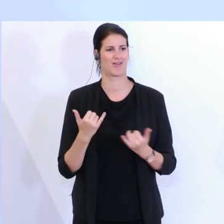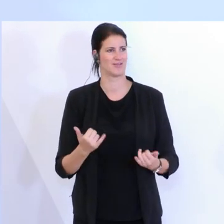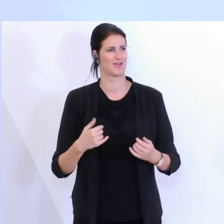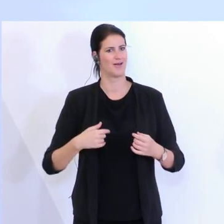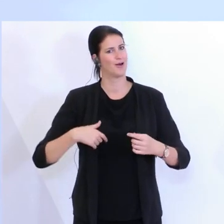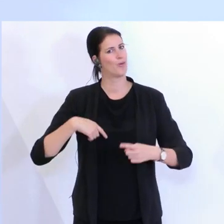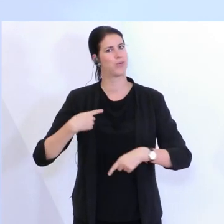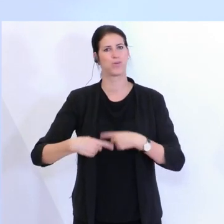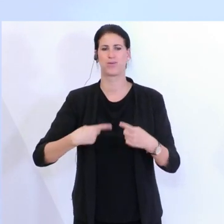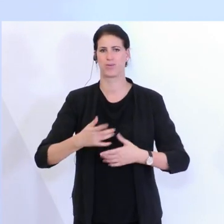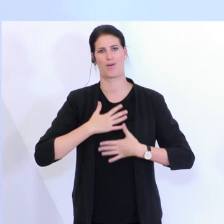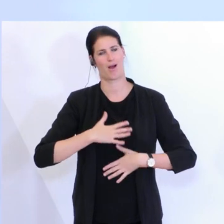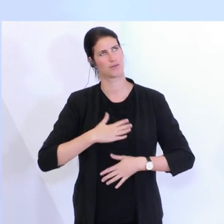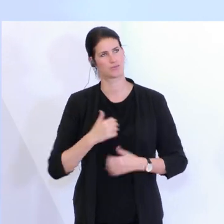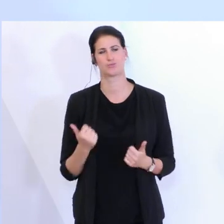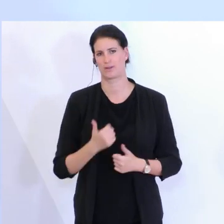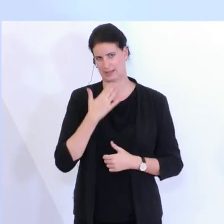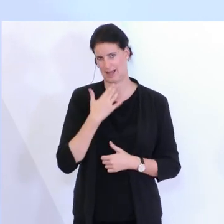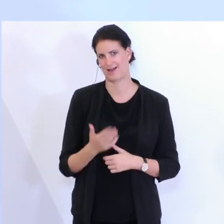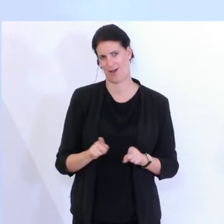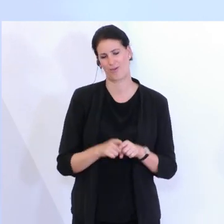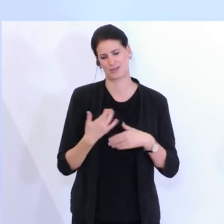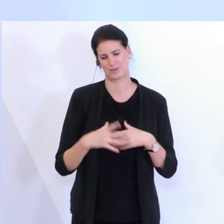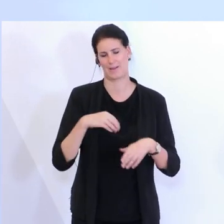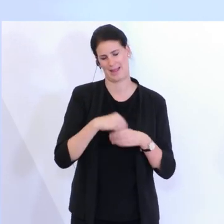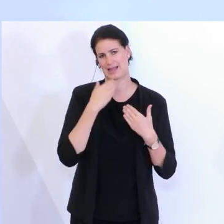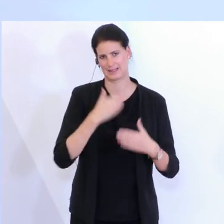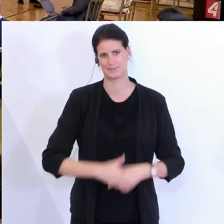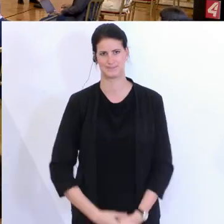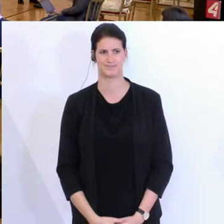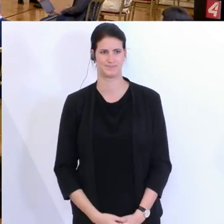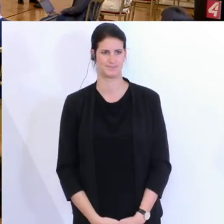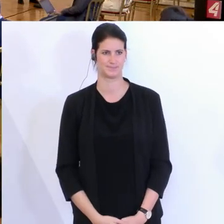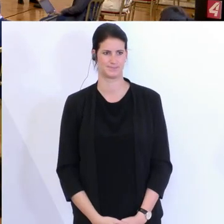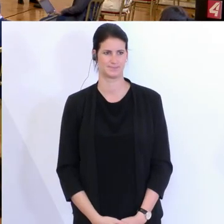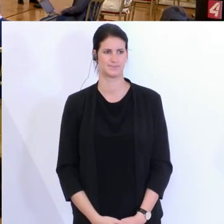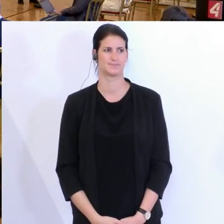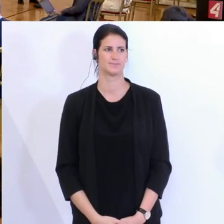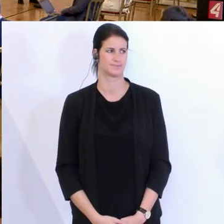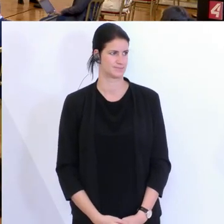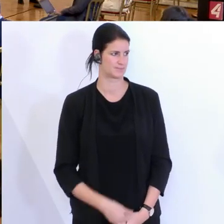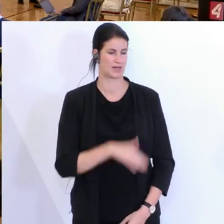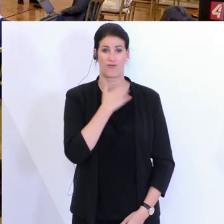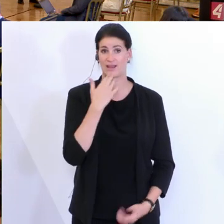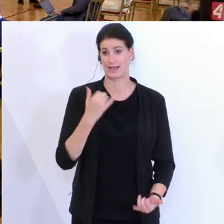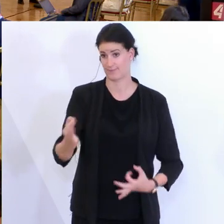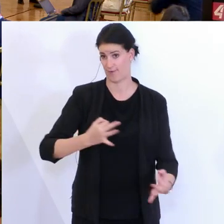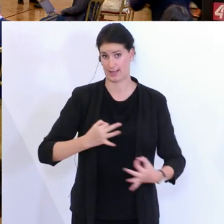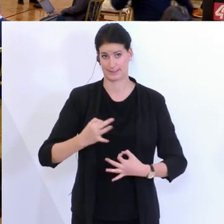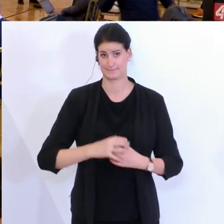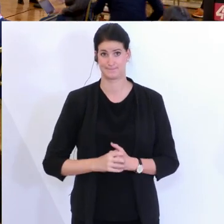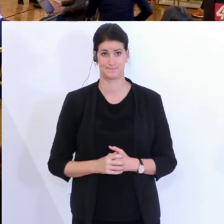in die nächste Ebene schieben können und hier die Gastronomie sich auch testen lassen kann. Dankeschön. Vielen Dank. Ich darf um Ihre Fragen bitten.